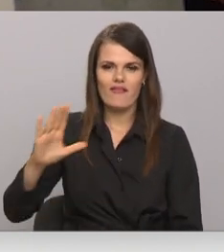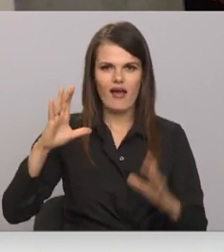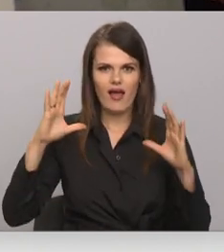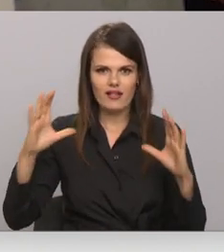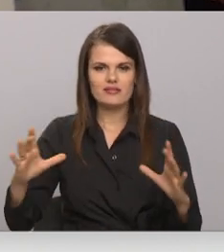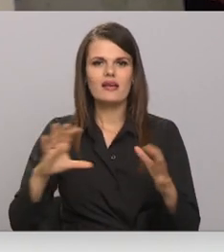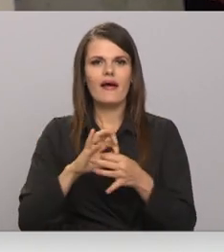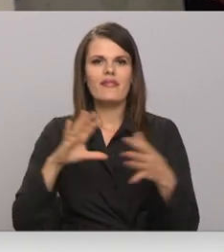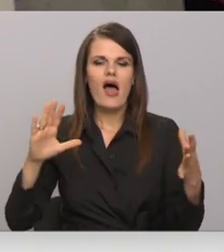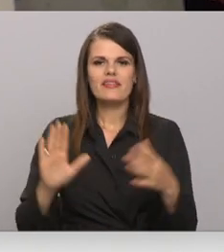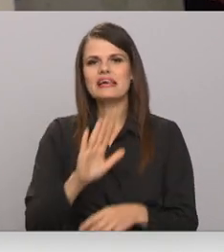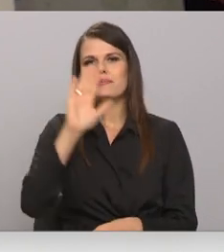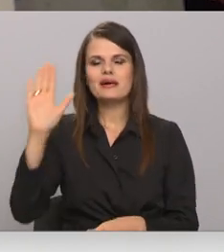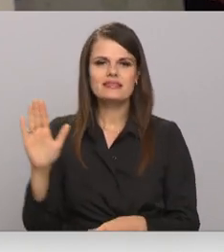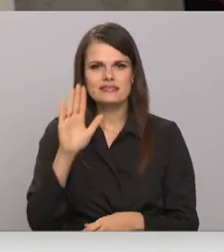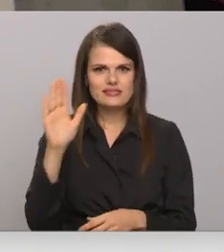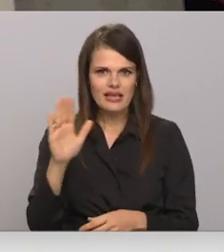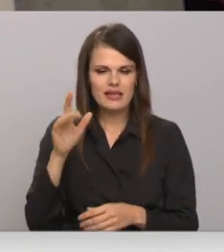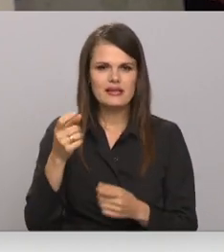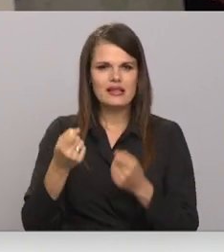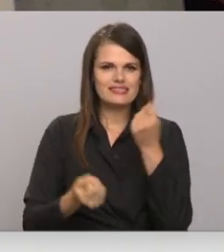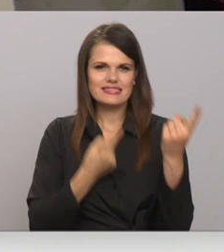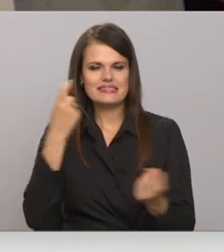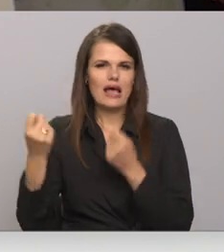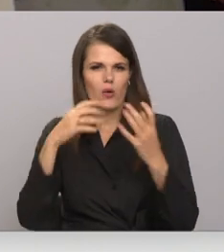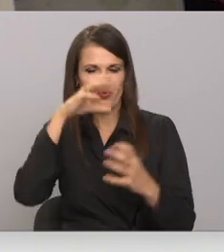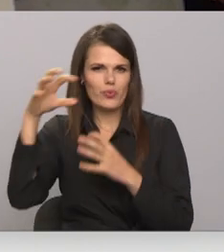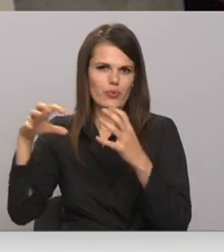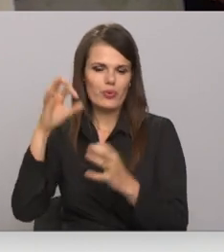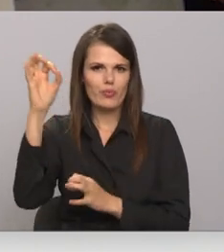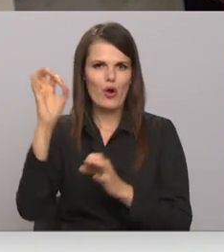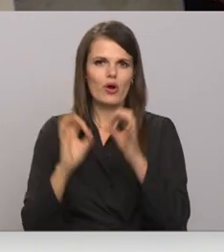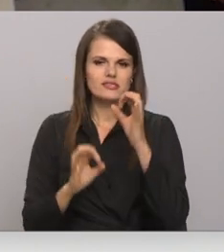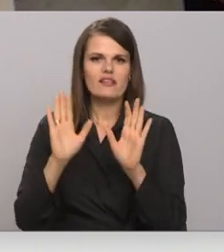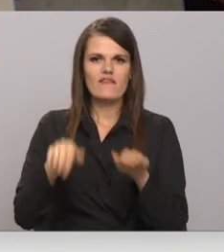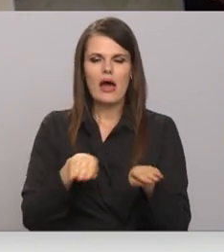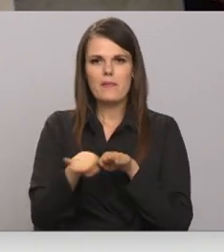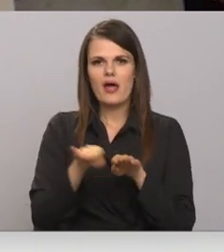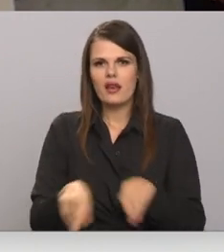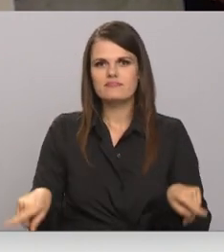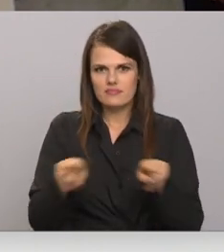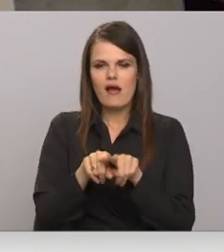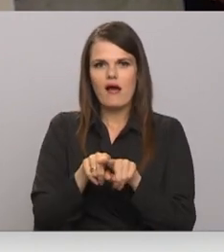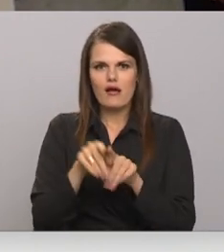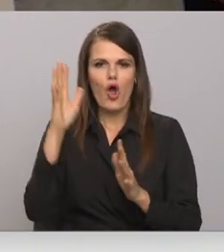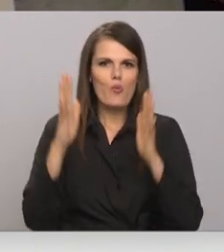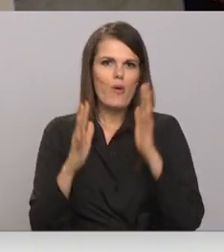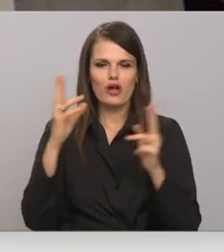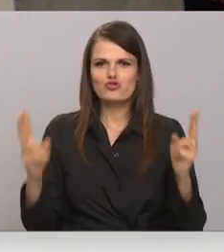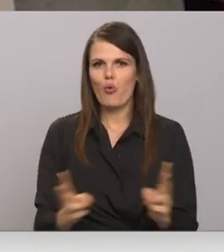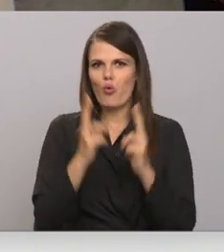netkarības diena oglēkļa dieksīda emisiju daudzumu var pielīdzināt daudzumu meža